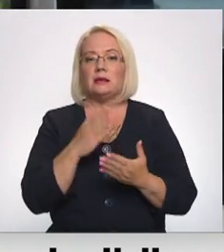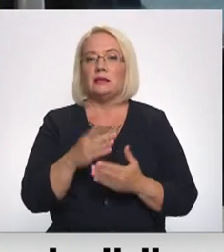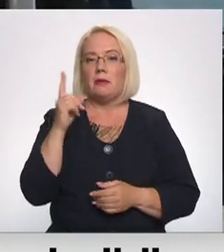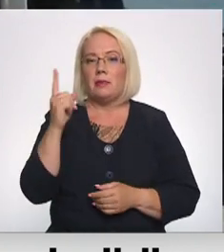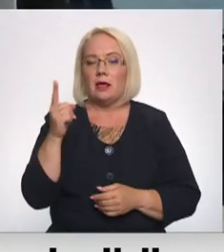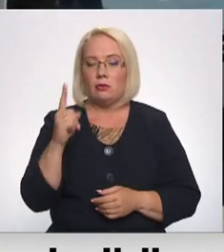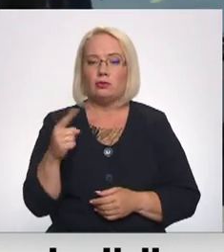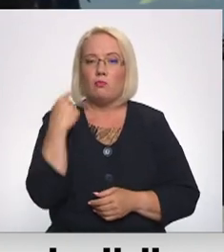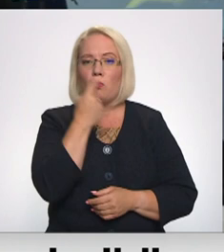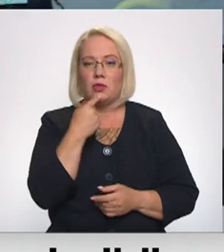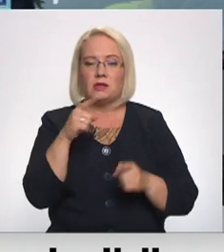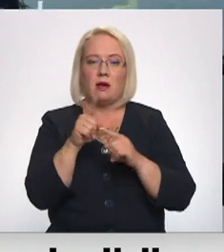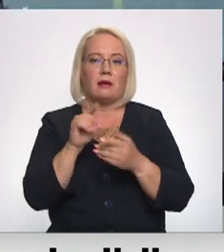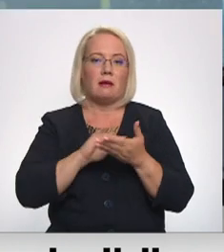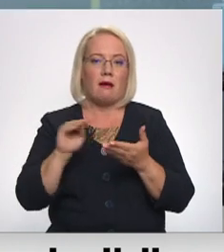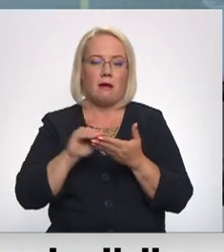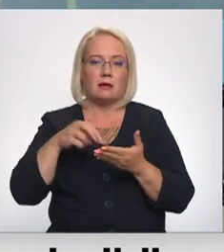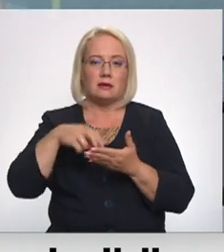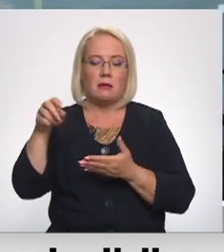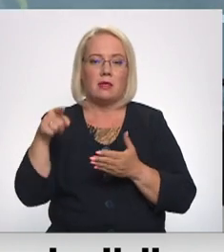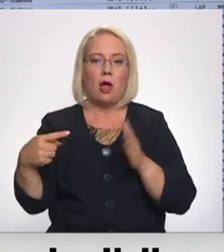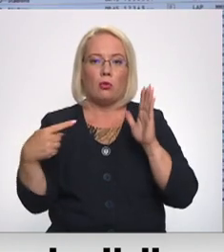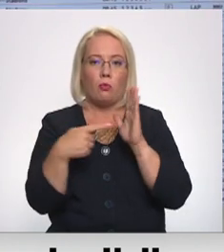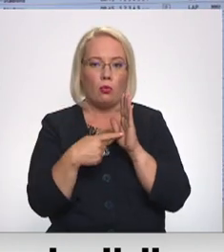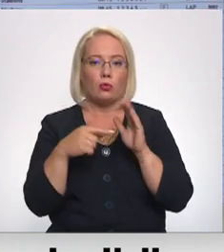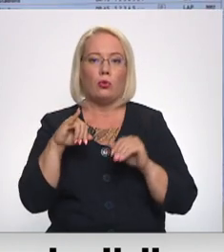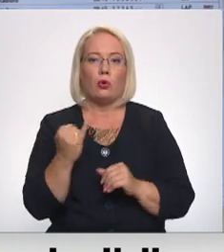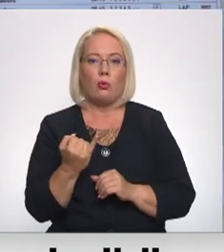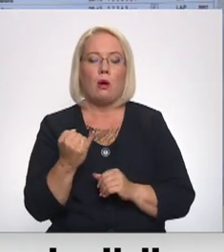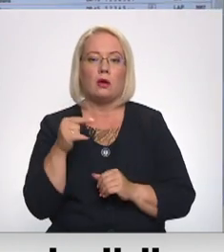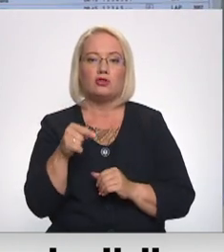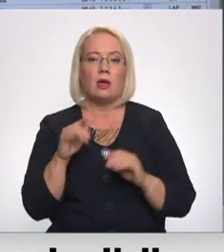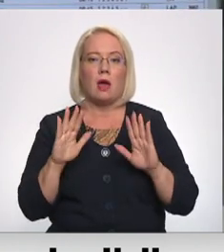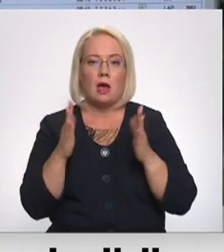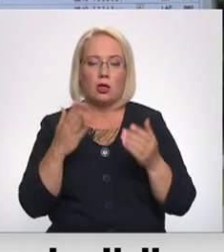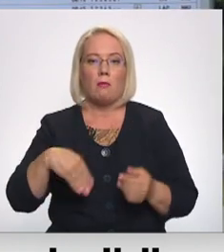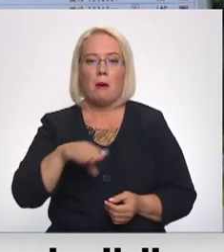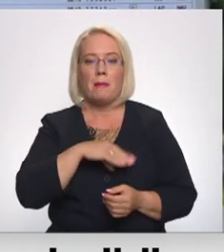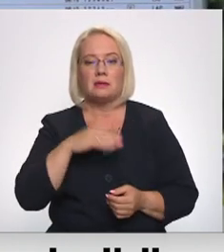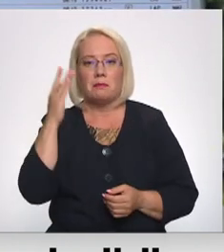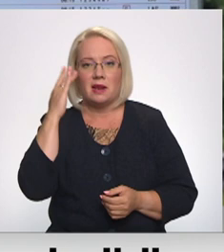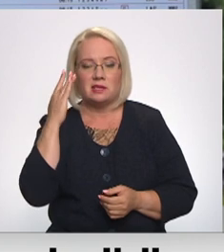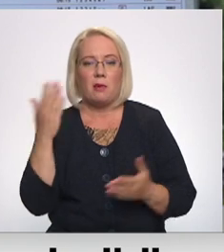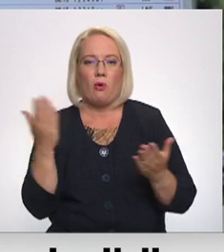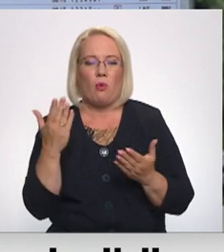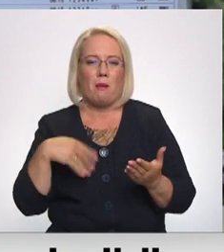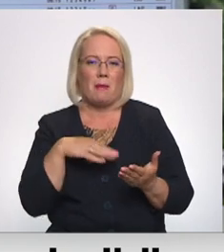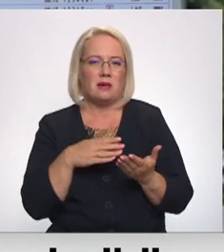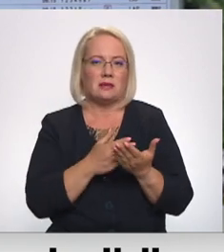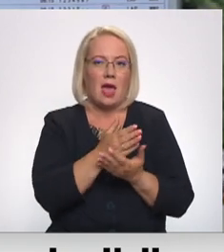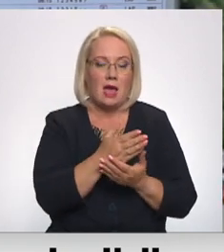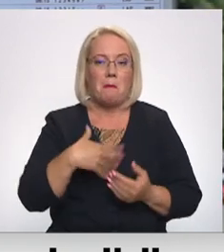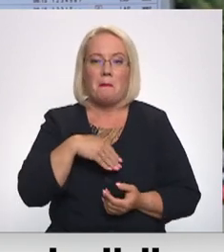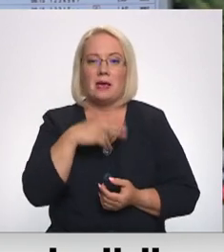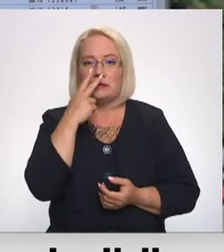rakstiski par šādu punktu, jo šajā gadījumā mēs principā tas, uz ko mēs ejam, ko mēs redzam, ko mēs